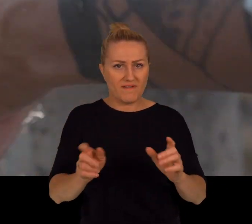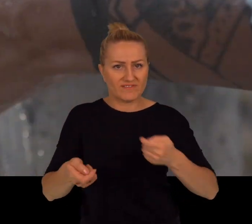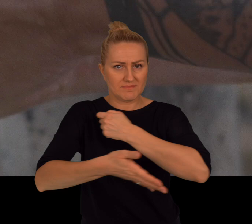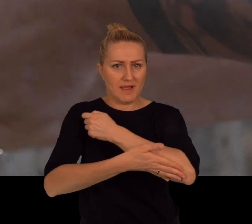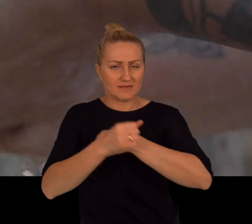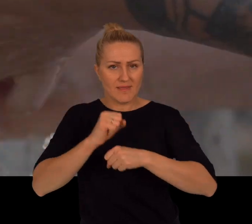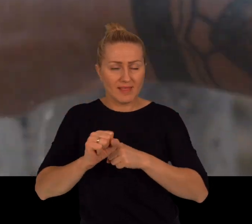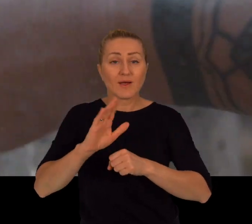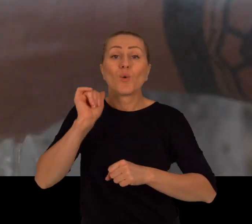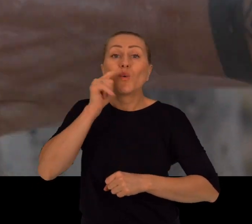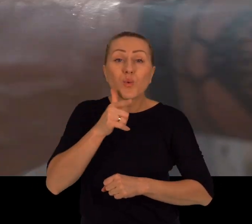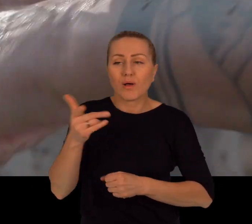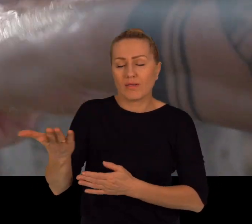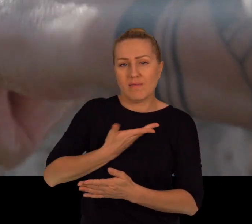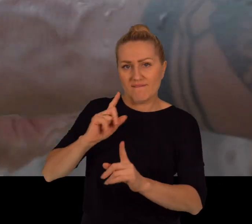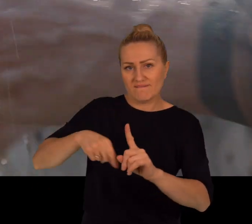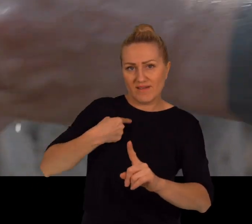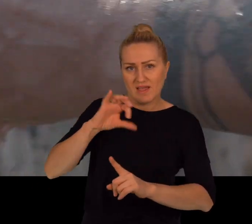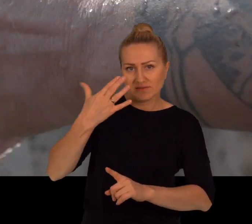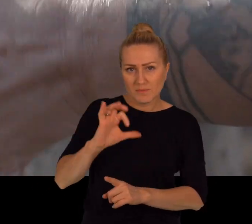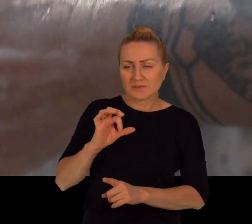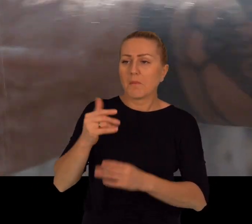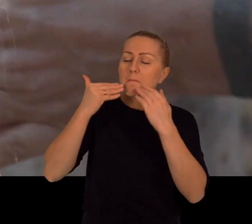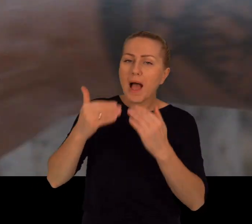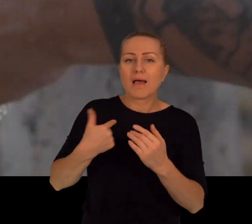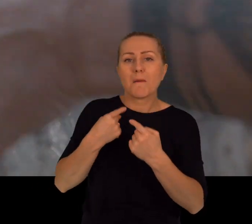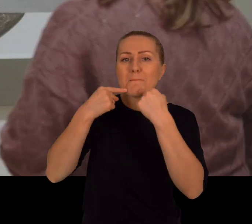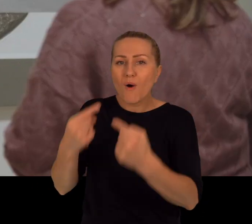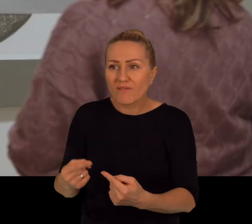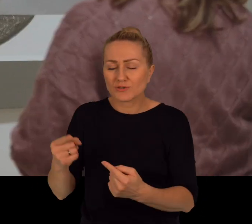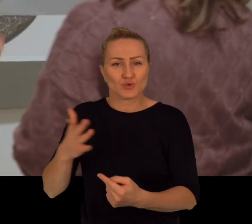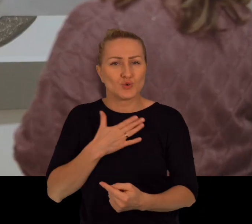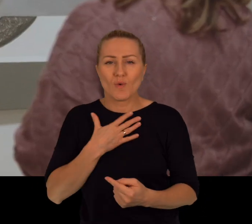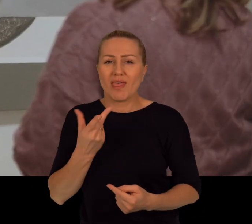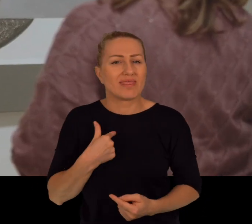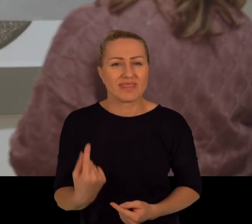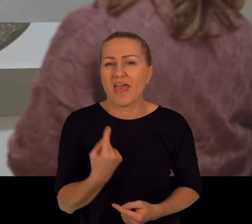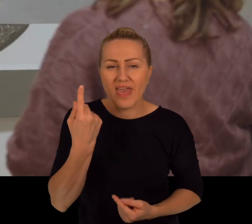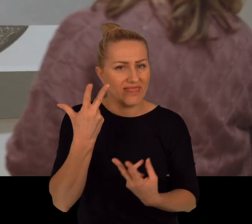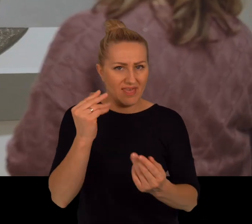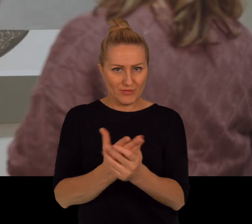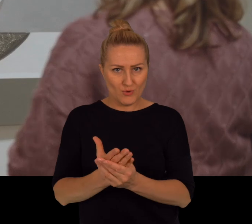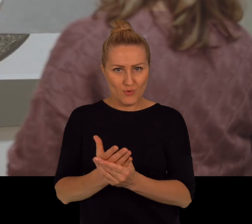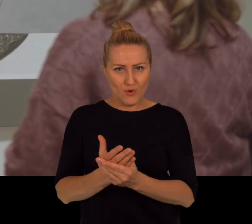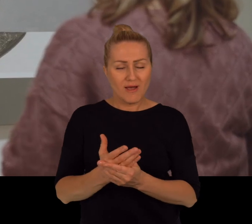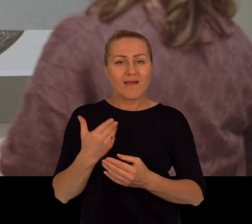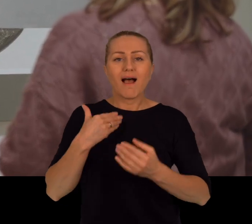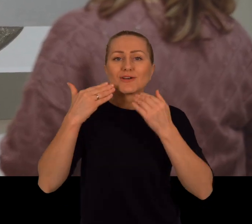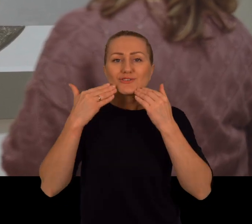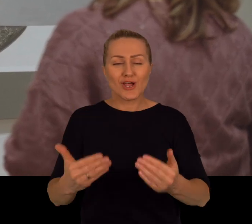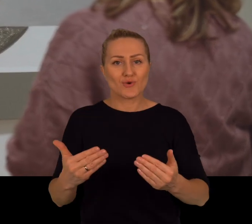dostaję takiego smsa, dziękuję, że o tym powiedziałaś. Dziękuję, że nie jestem jedna. Dziękuję, że